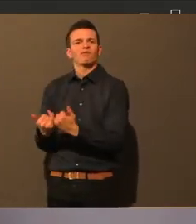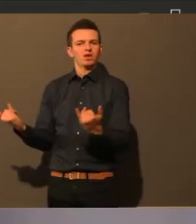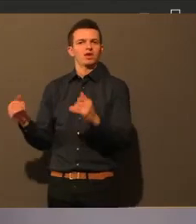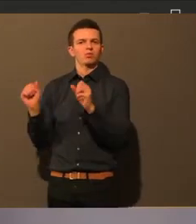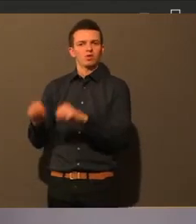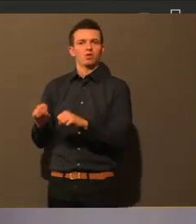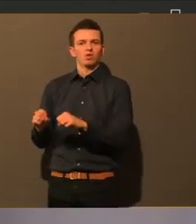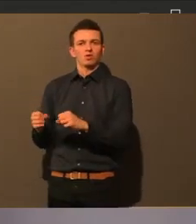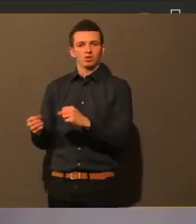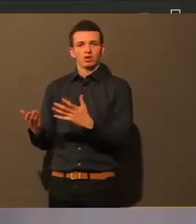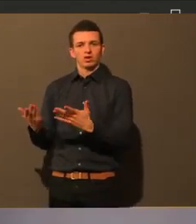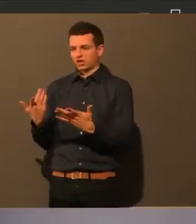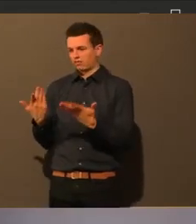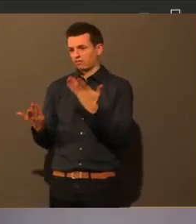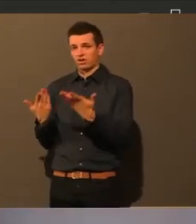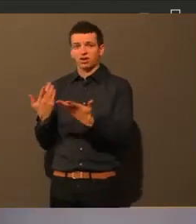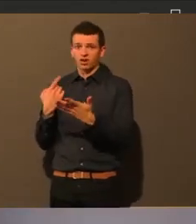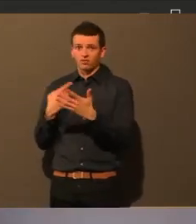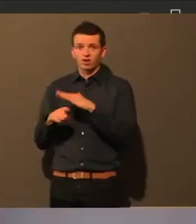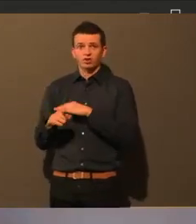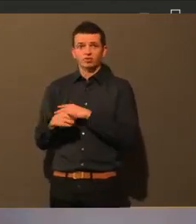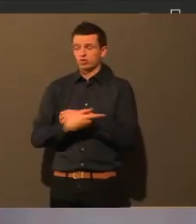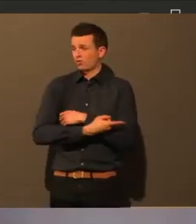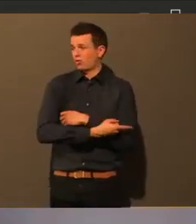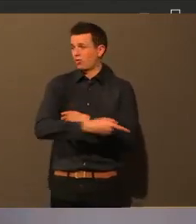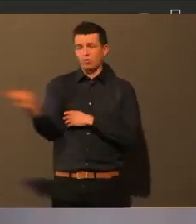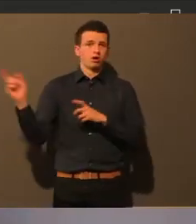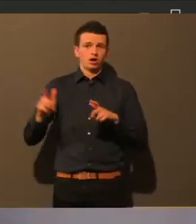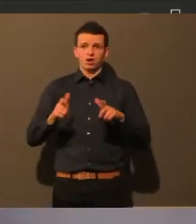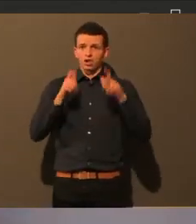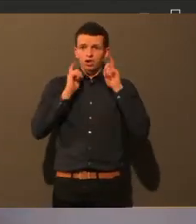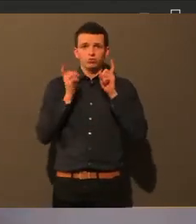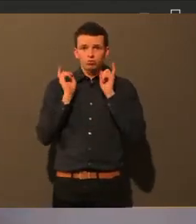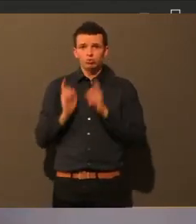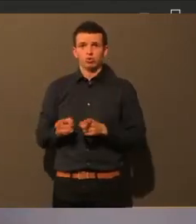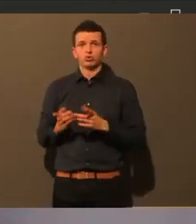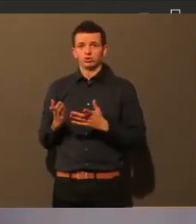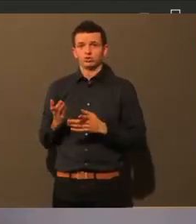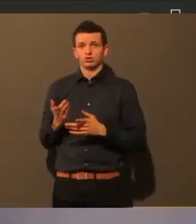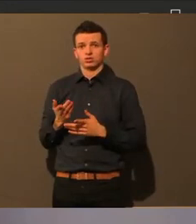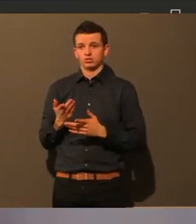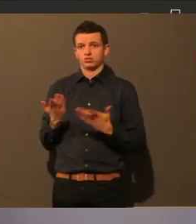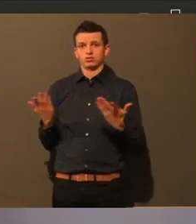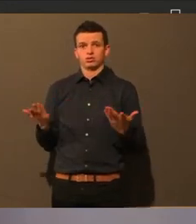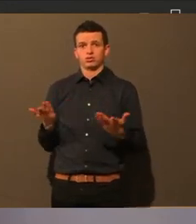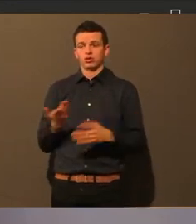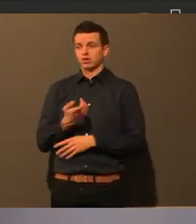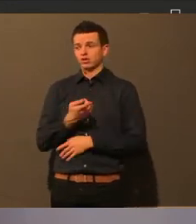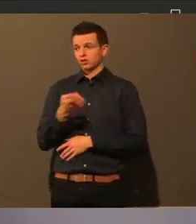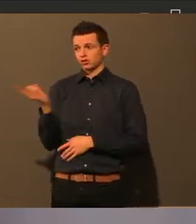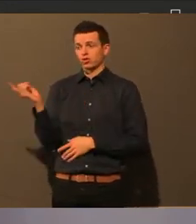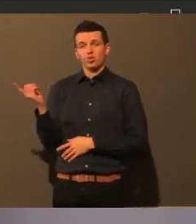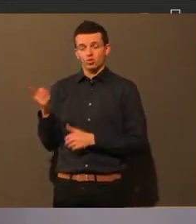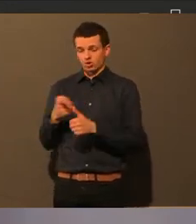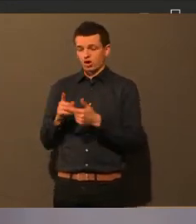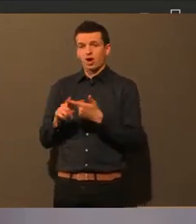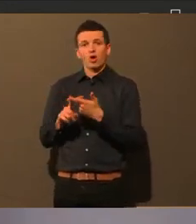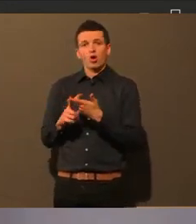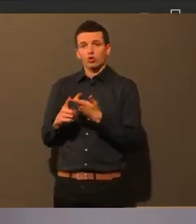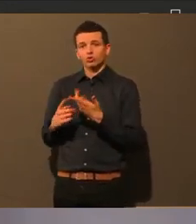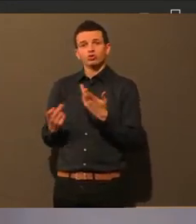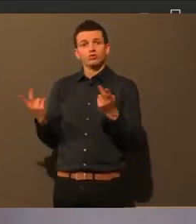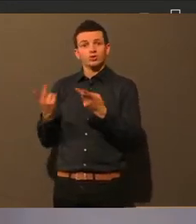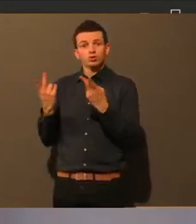anbieten, weil die Leute ja nicht so viel in der Stadt unterwegs sind und gezwungen sind oder zum Shoppen gehen und so weiter. Gerade das auch vielleicht mal